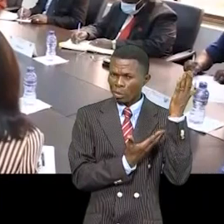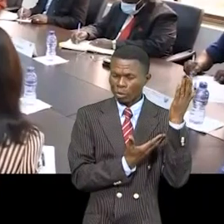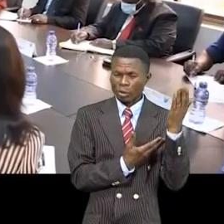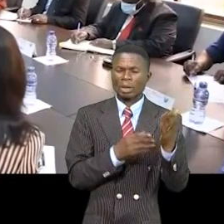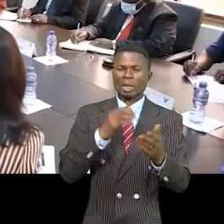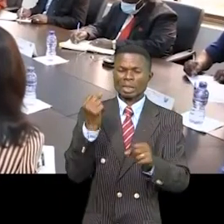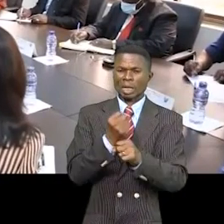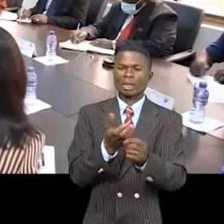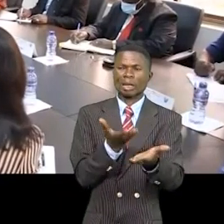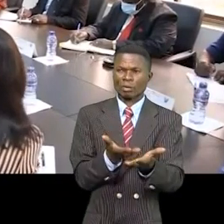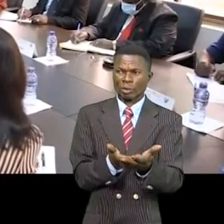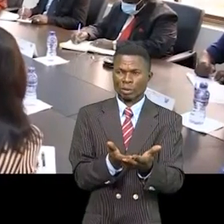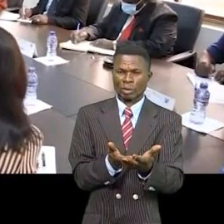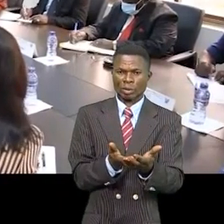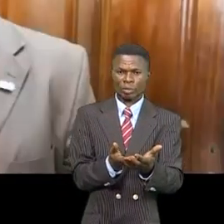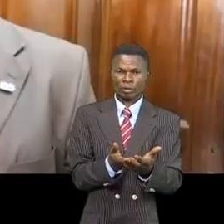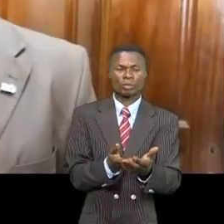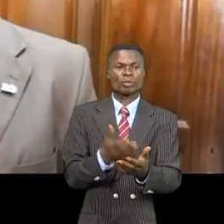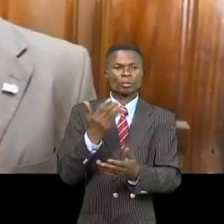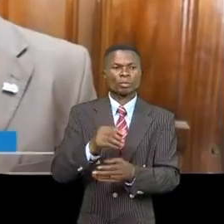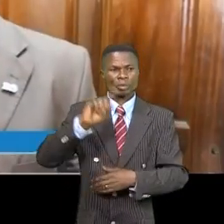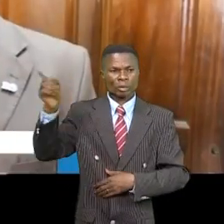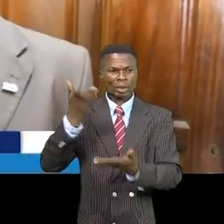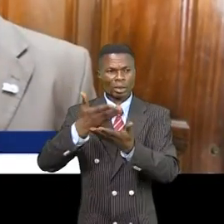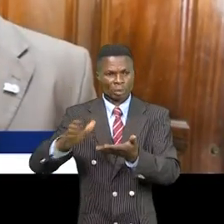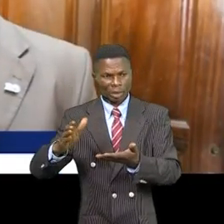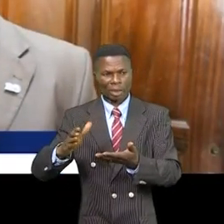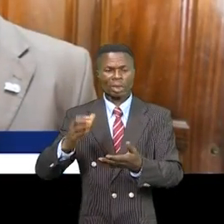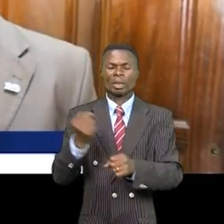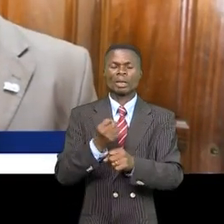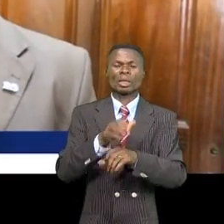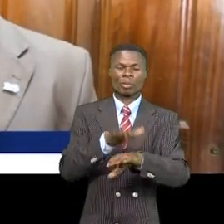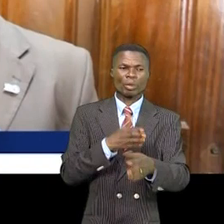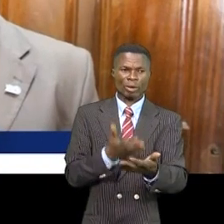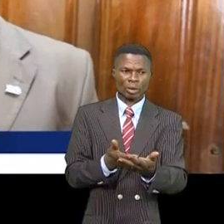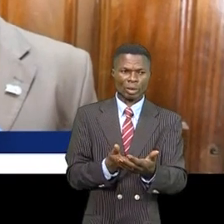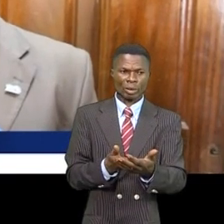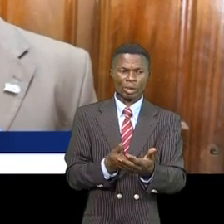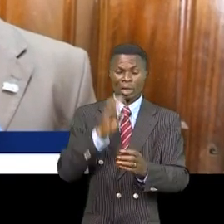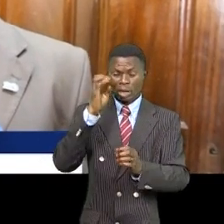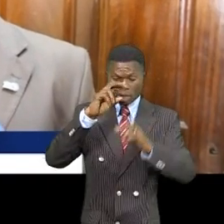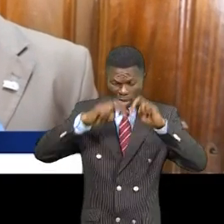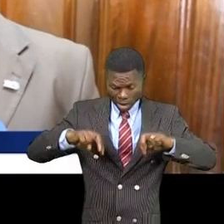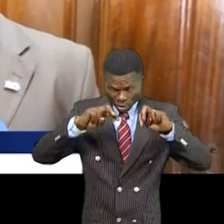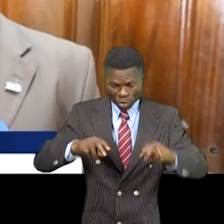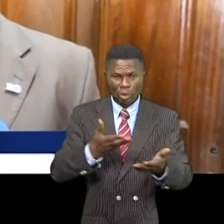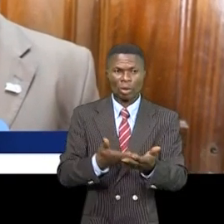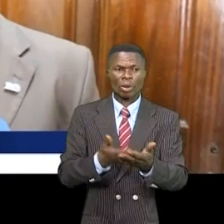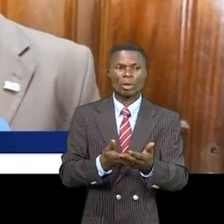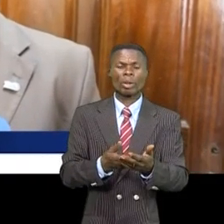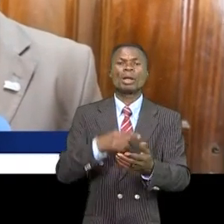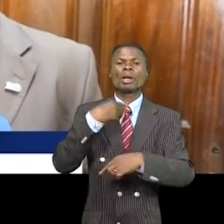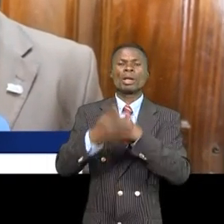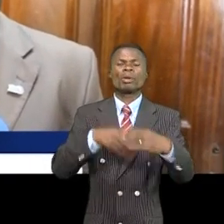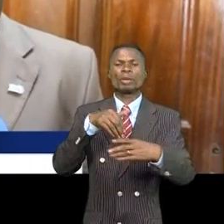processus. Et après cette étape, nous devons aller à l'étape de l'enquête. Et cette enquête doit se passer